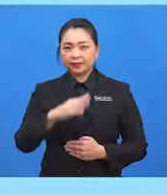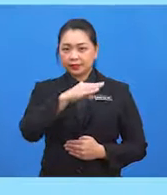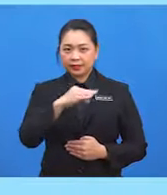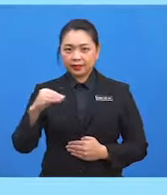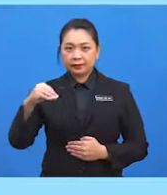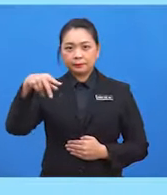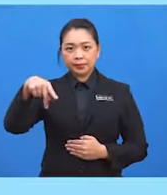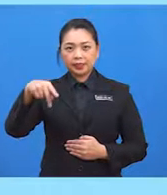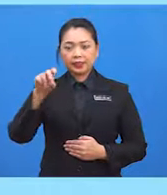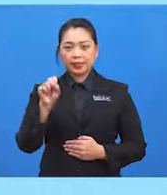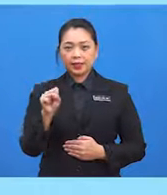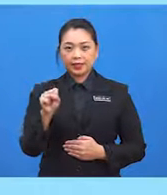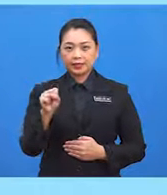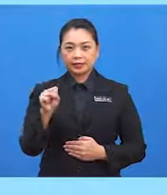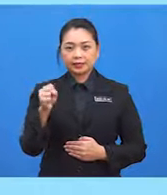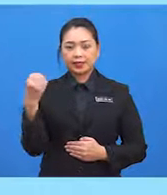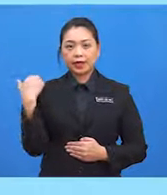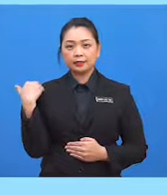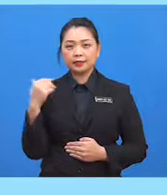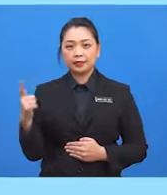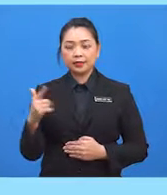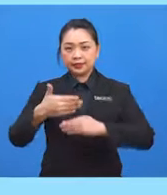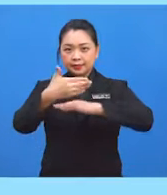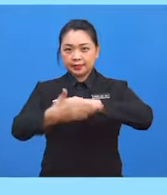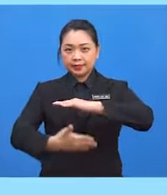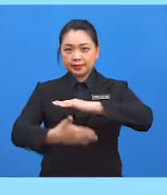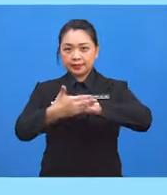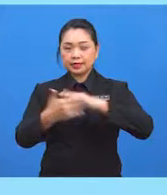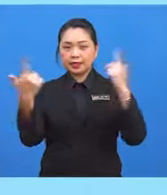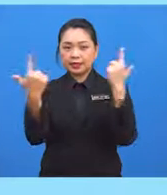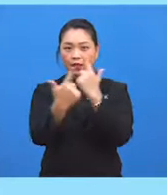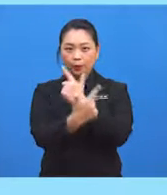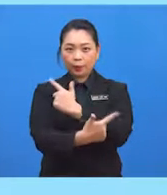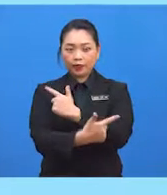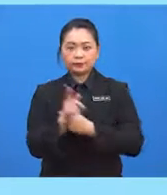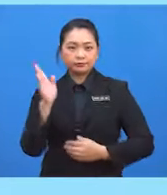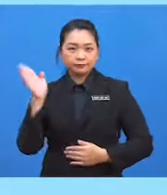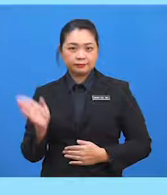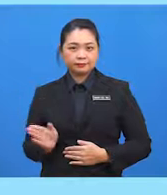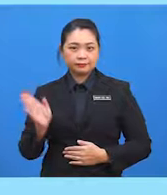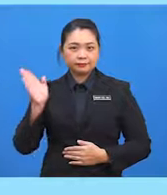PS ialah sisi bertentangan, iaitu 1 unit.